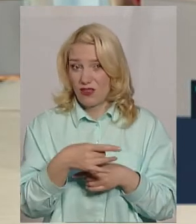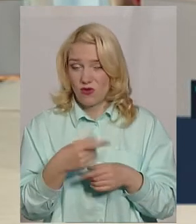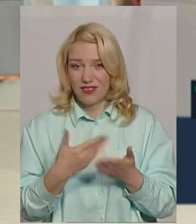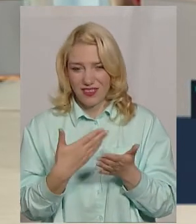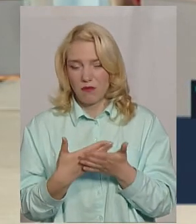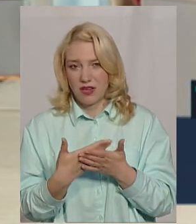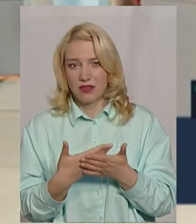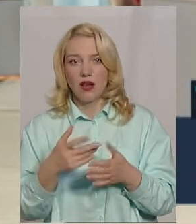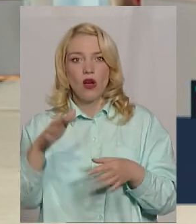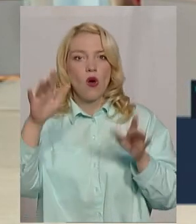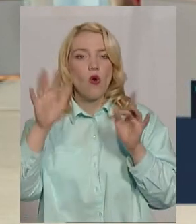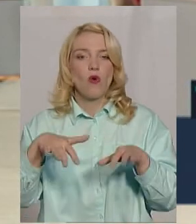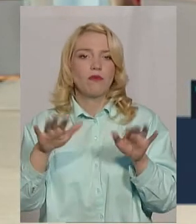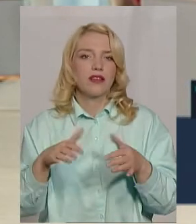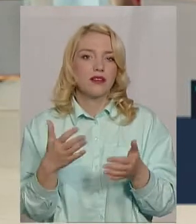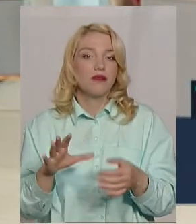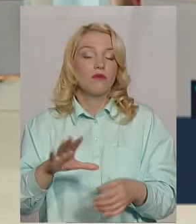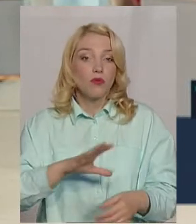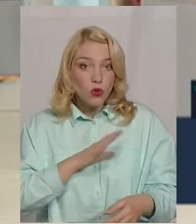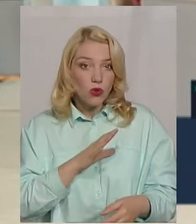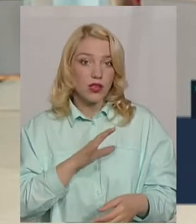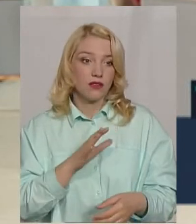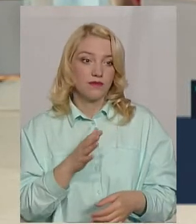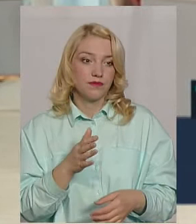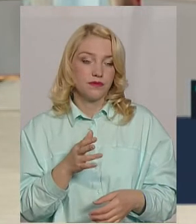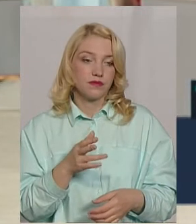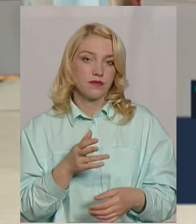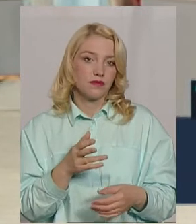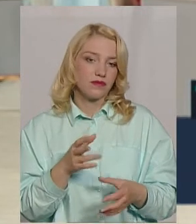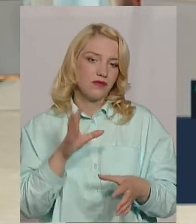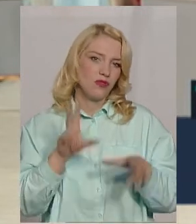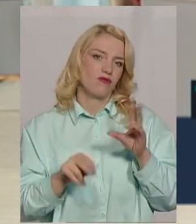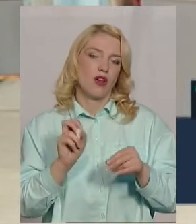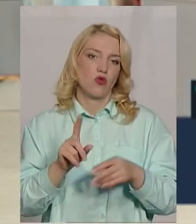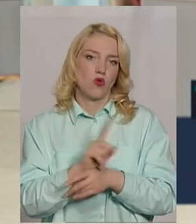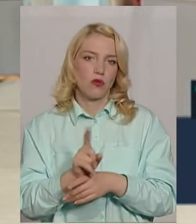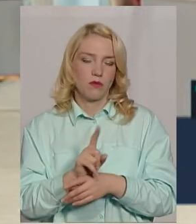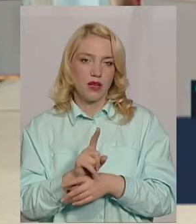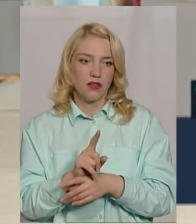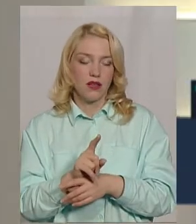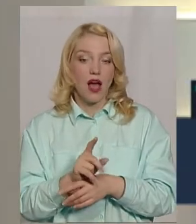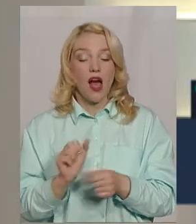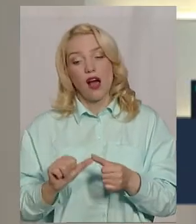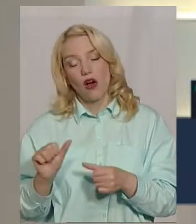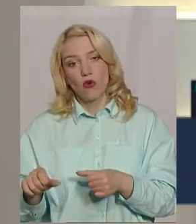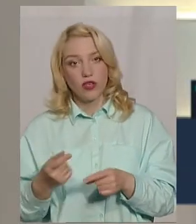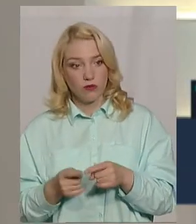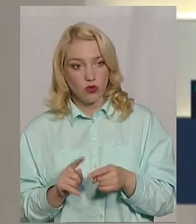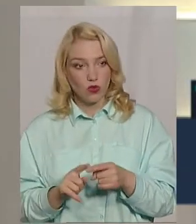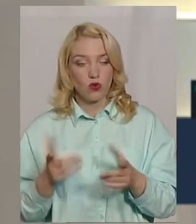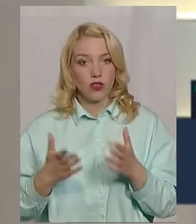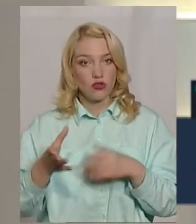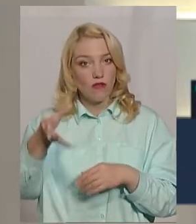опади, ну, були в межі норми. А крім того, якщо